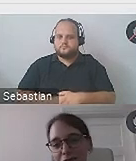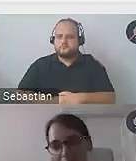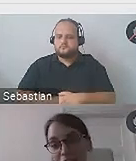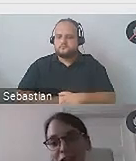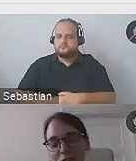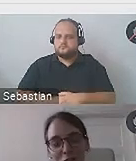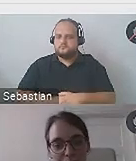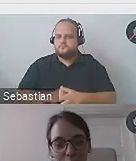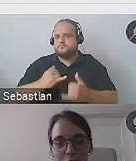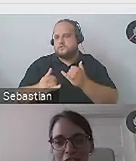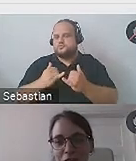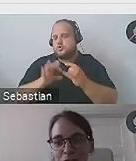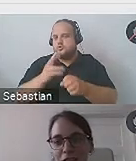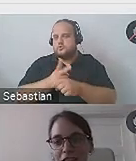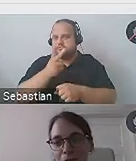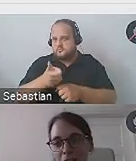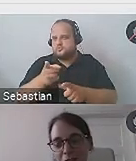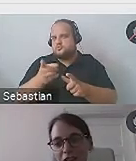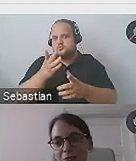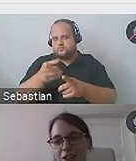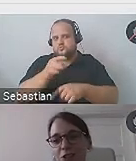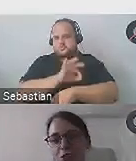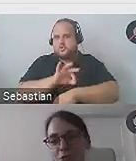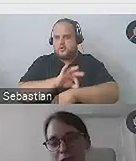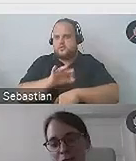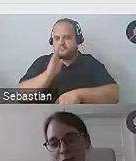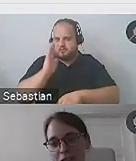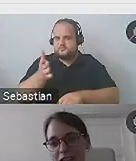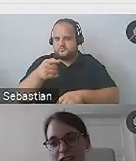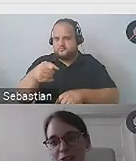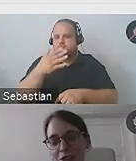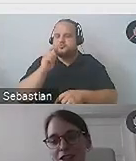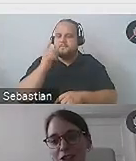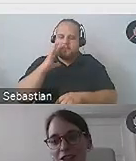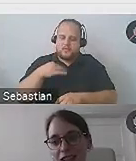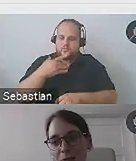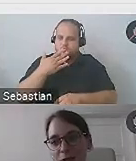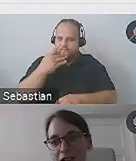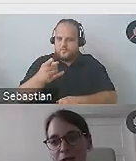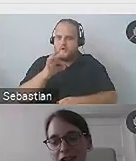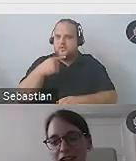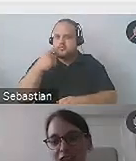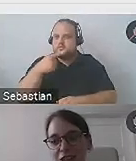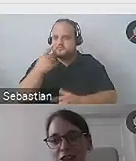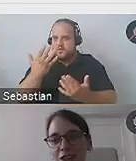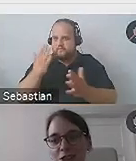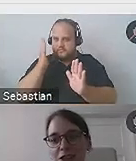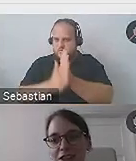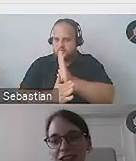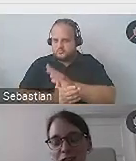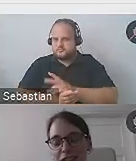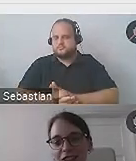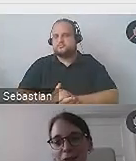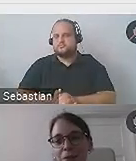I jeśli chodzi o dostępność, to myślę, że w tym projekcie bardzo ważne będzie to, o czymś ta mówiłaś odnośnie tego języka prostego. Myślę, że to jest